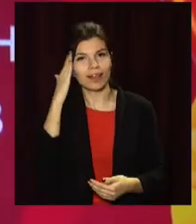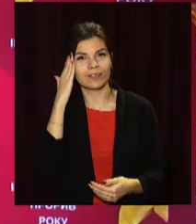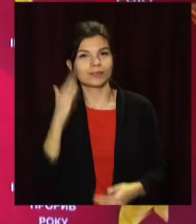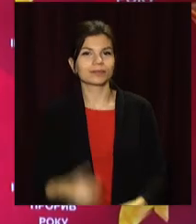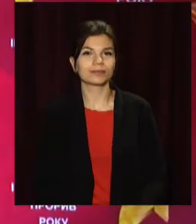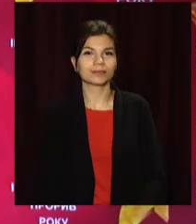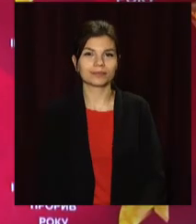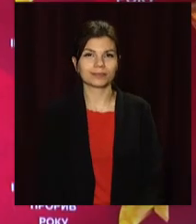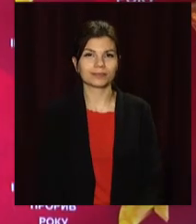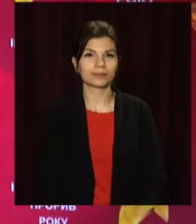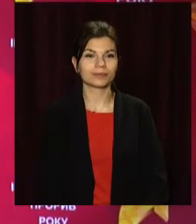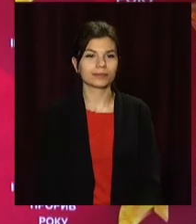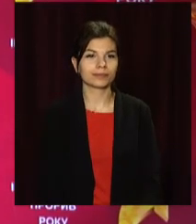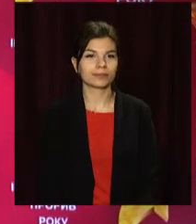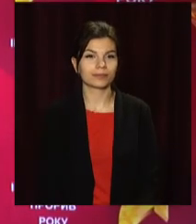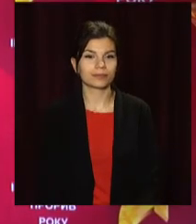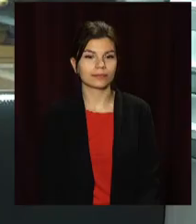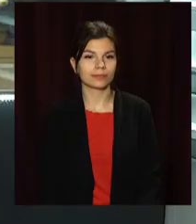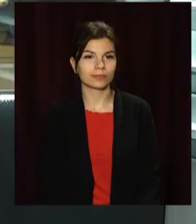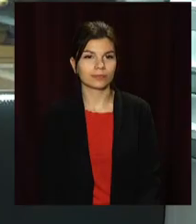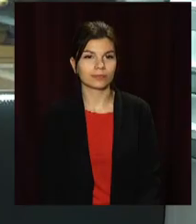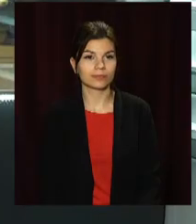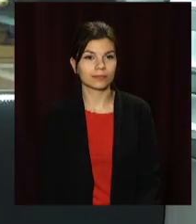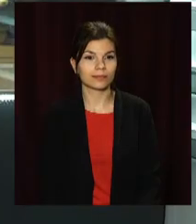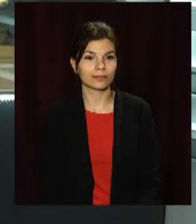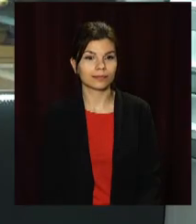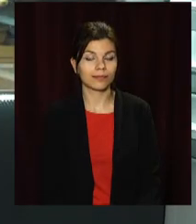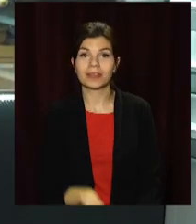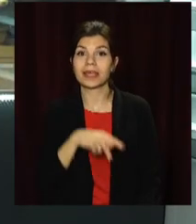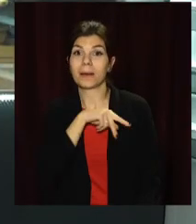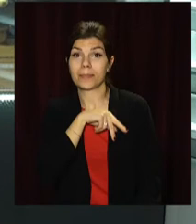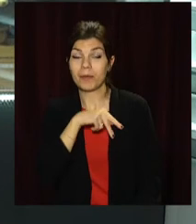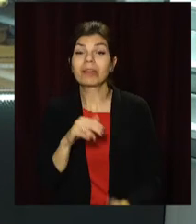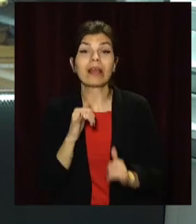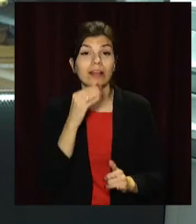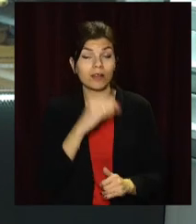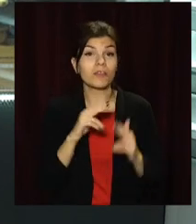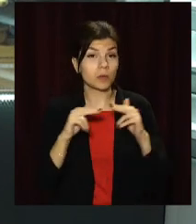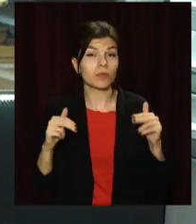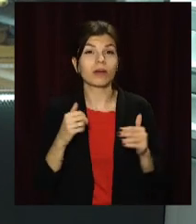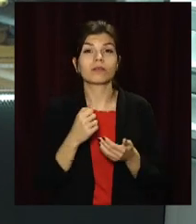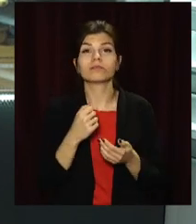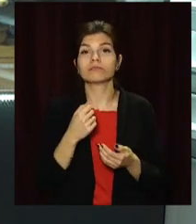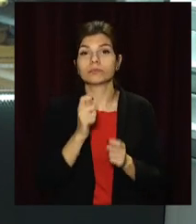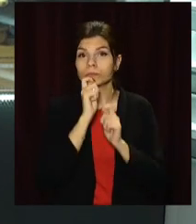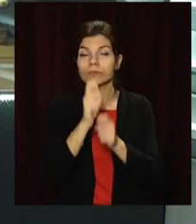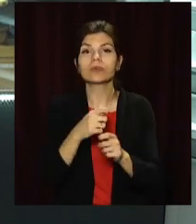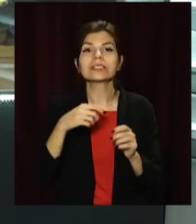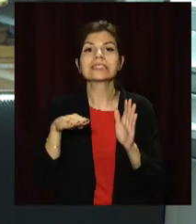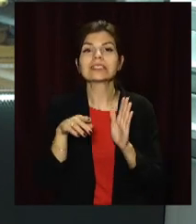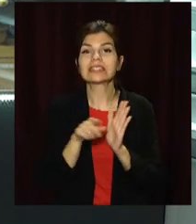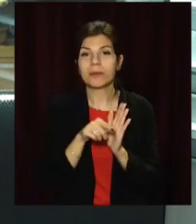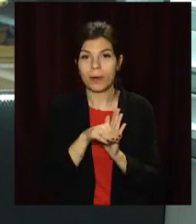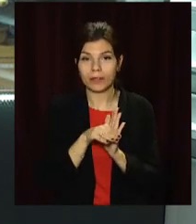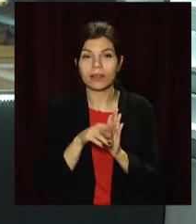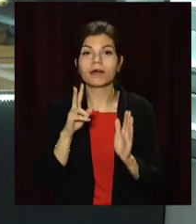Вернигоров, Open News, телеканал «Відкритий». Премії для найкращих. У Дніпрі вручили щорічну обласну стипендію в